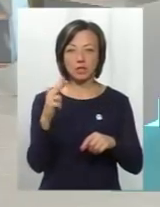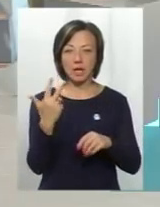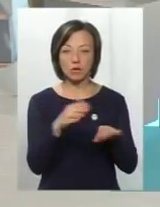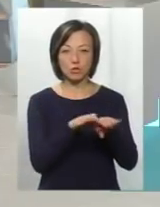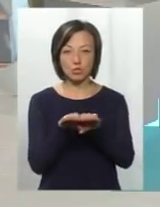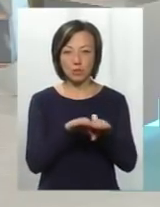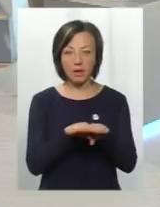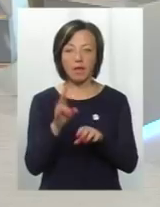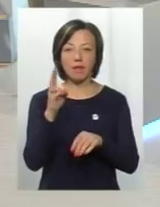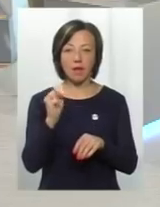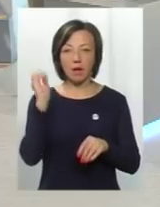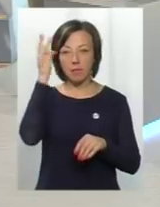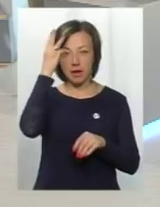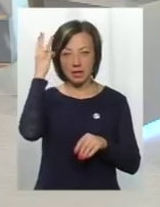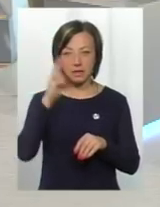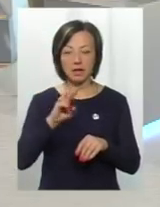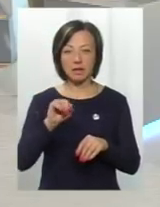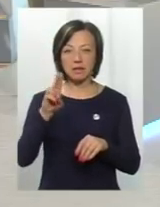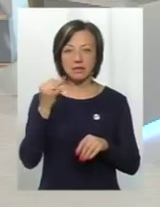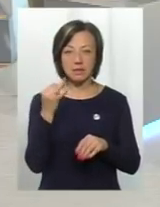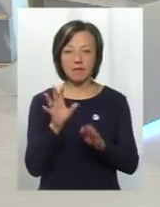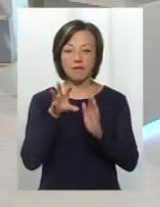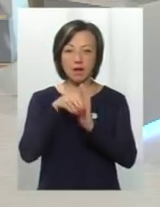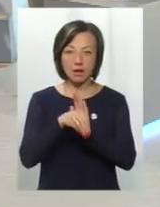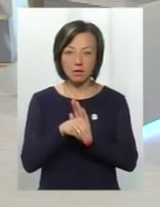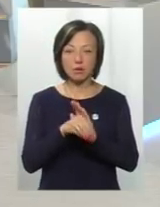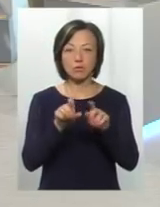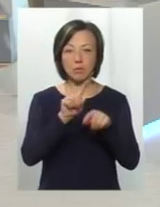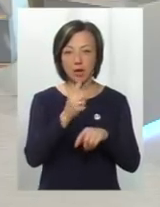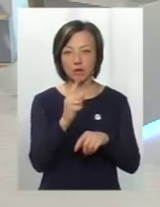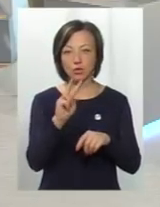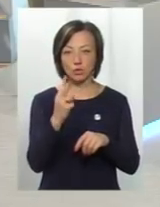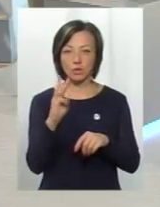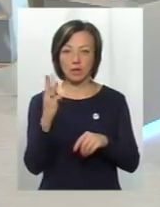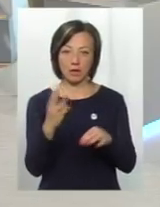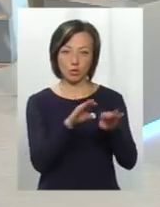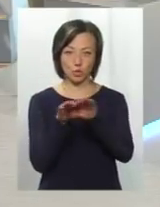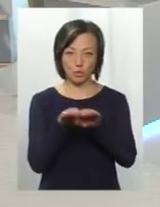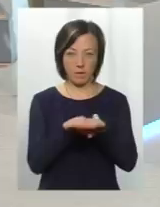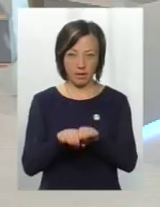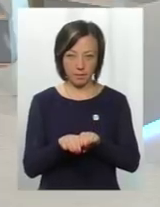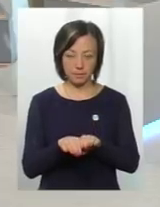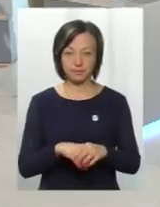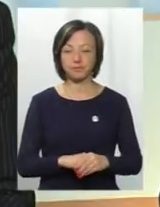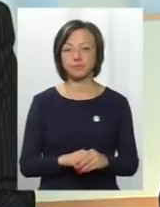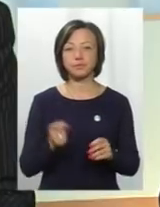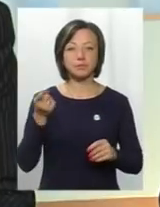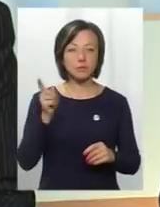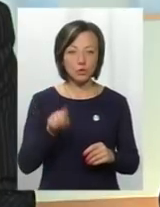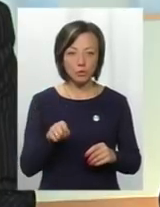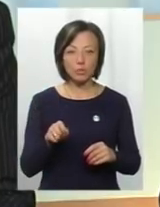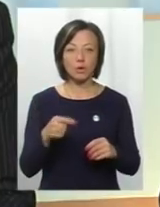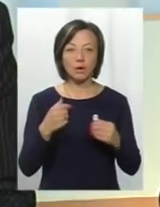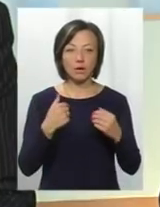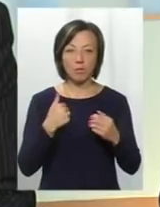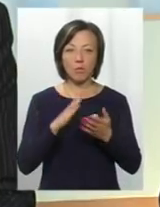ступенів на Хмельницький ліцей, в складі якого будуть школа першого, другого і третього ступені. Тому, я думаю, що